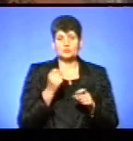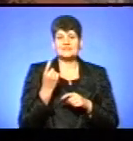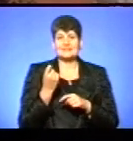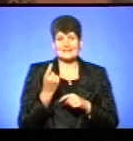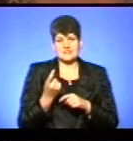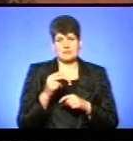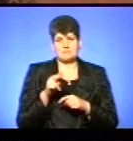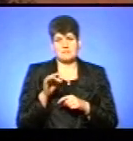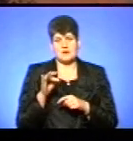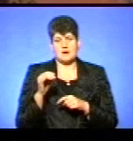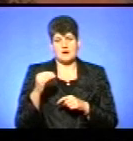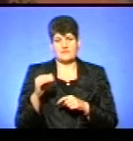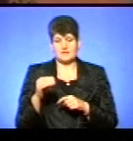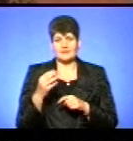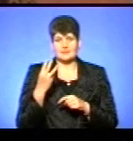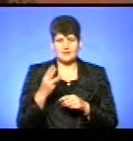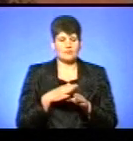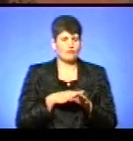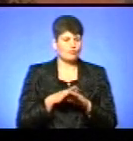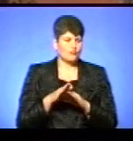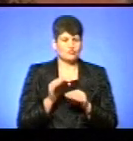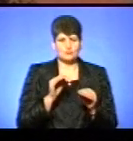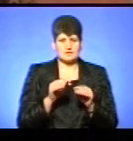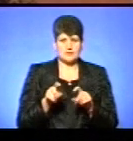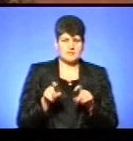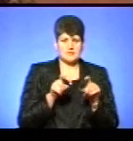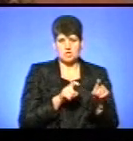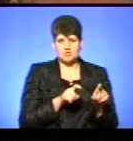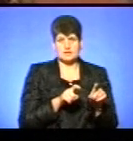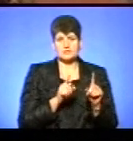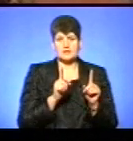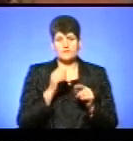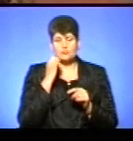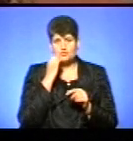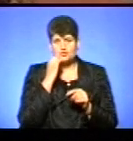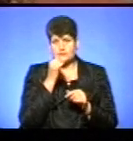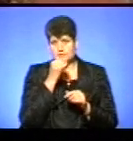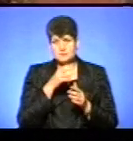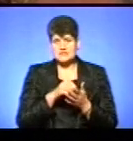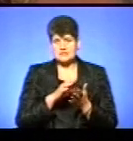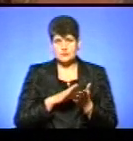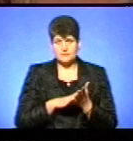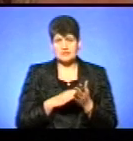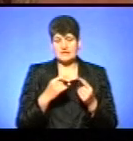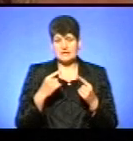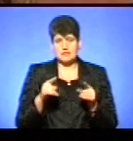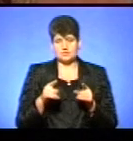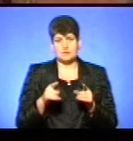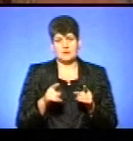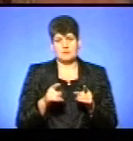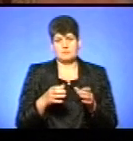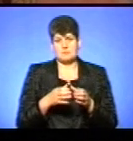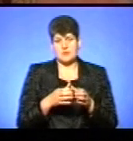З них три перейшли повному складі, що навіть там Московський патріархат не зміг зареєструвати альтернативність своєї парафії.